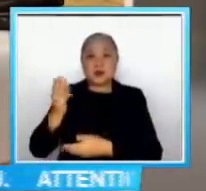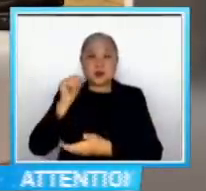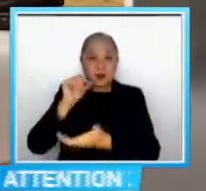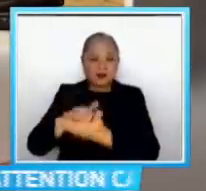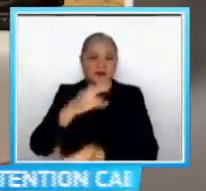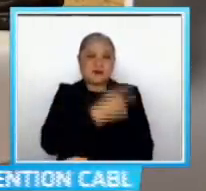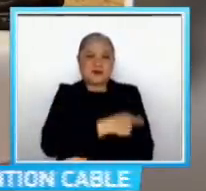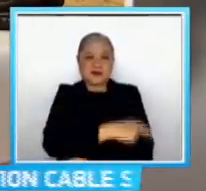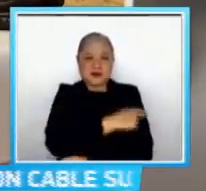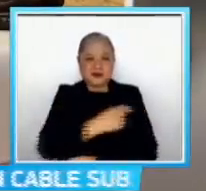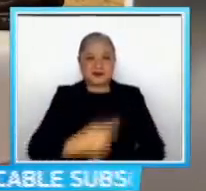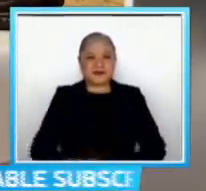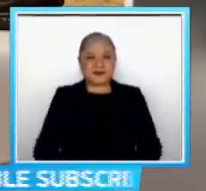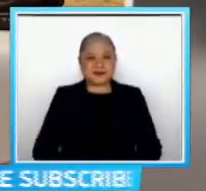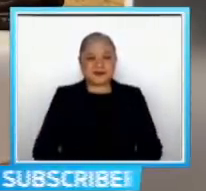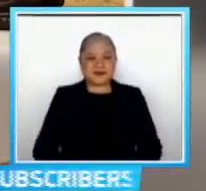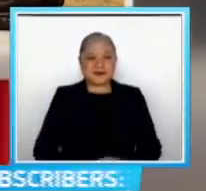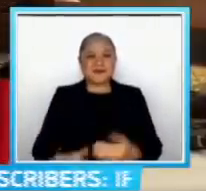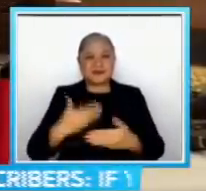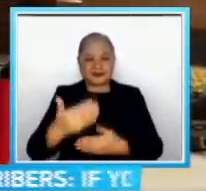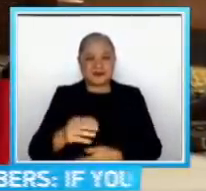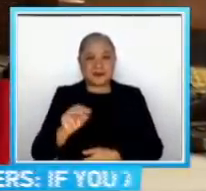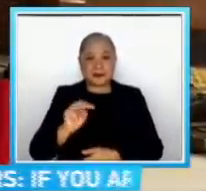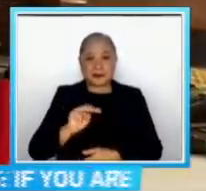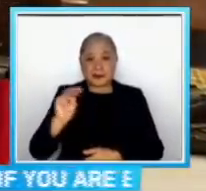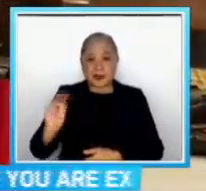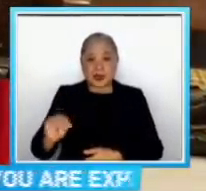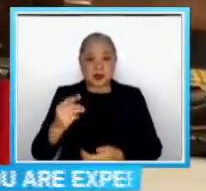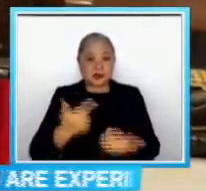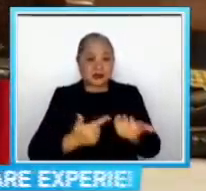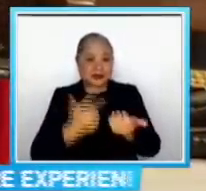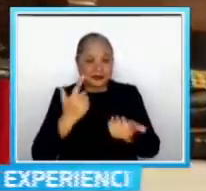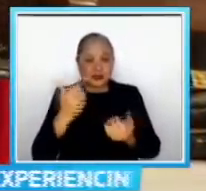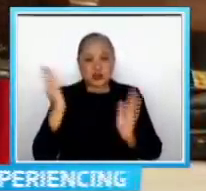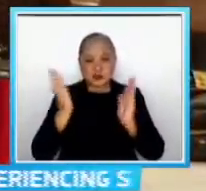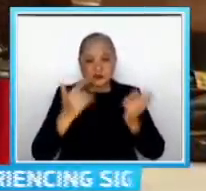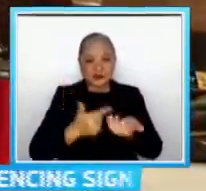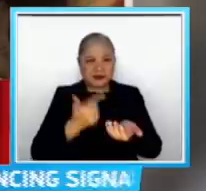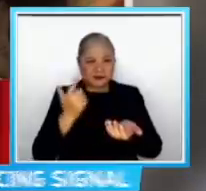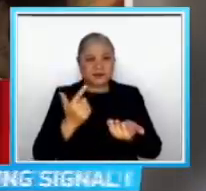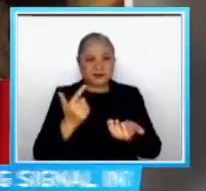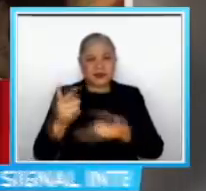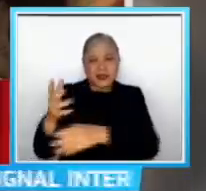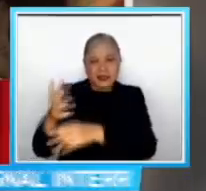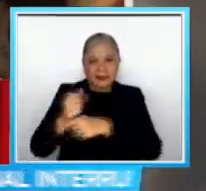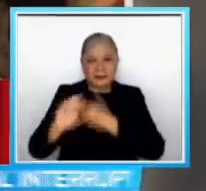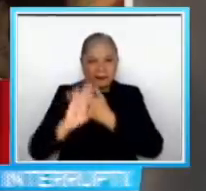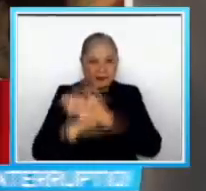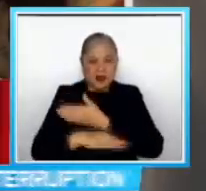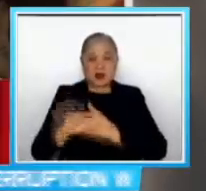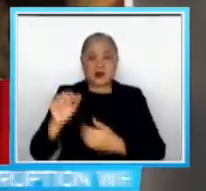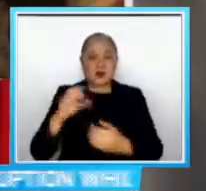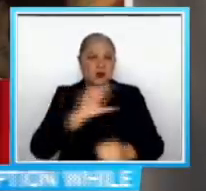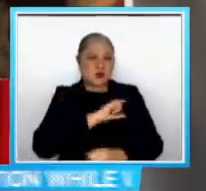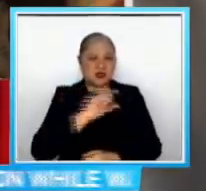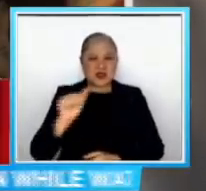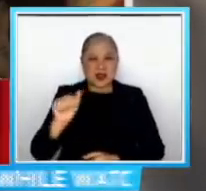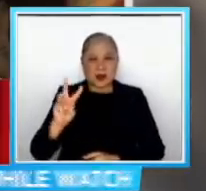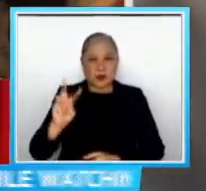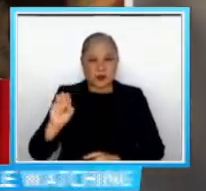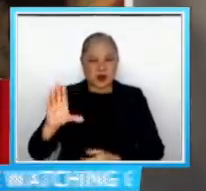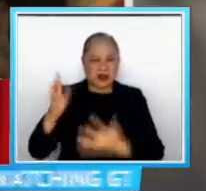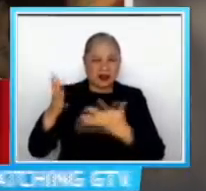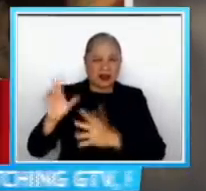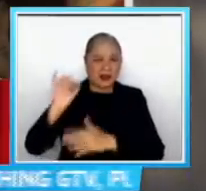Sa Maynila naman, dalawampung service firearms Ang pansamantalang binawi mula sa mga nag-awol o absence without leave, suspendido,